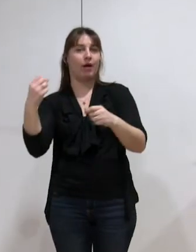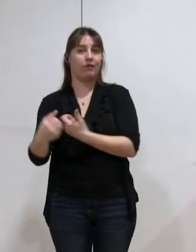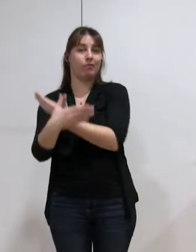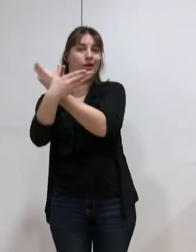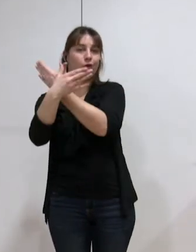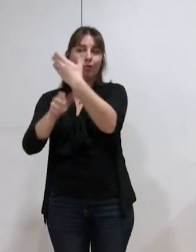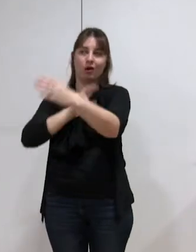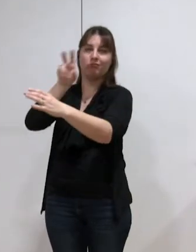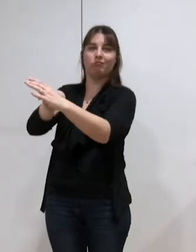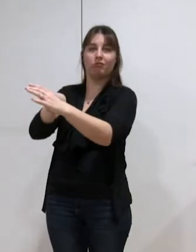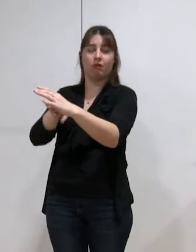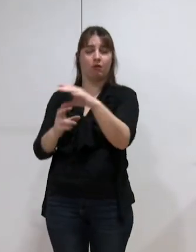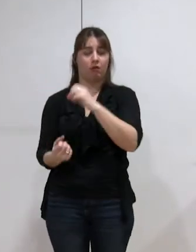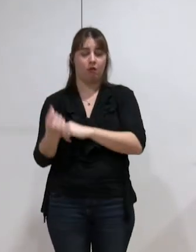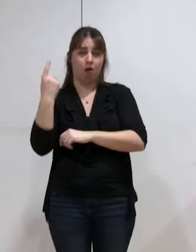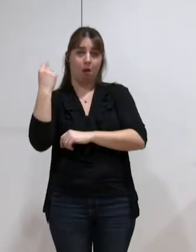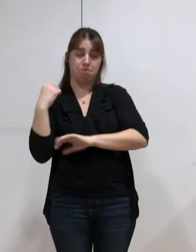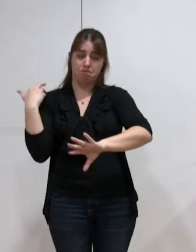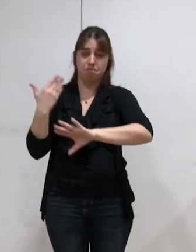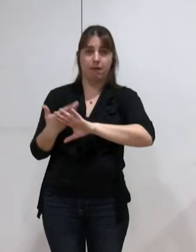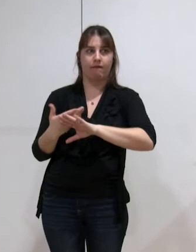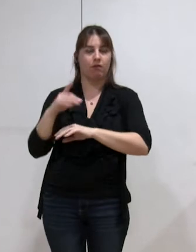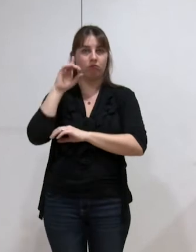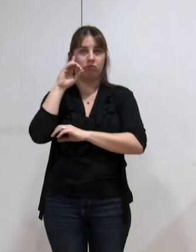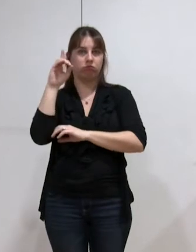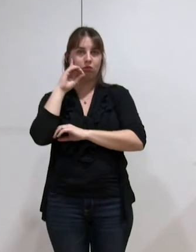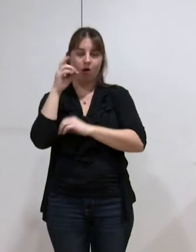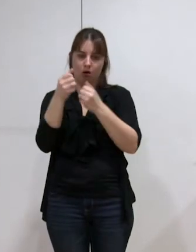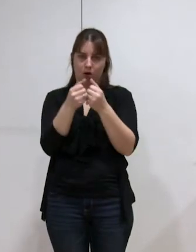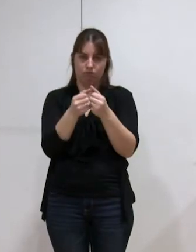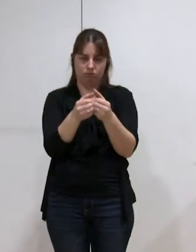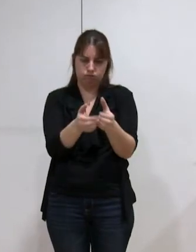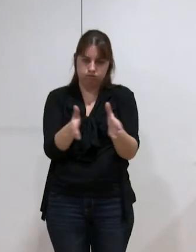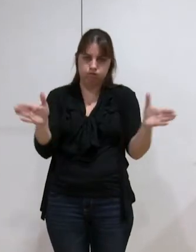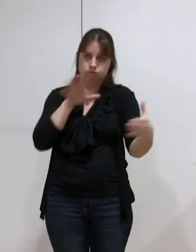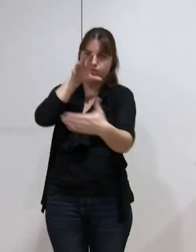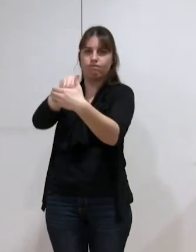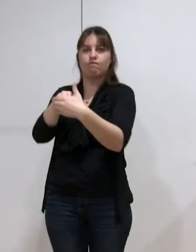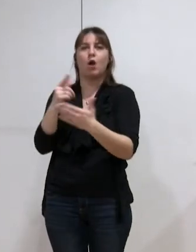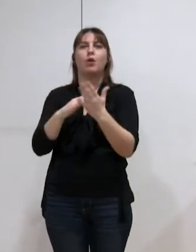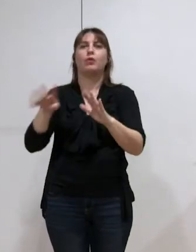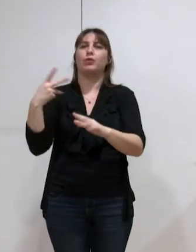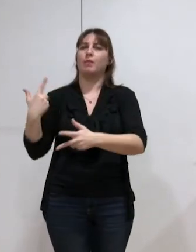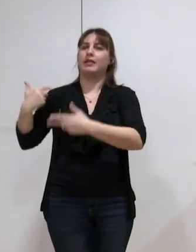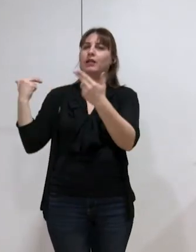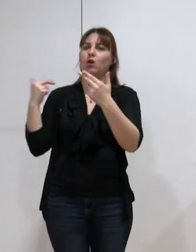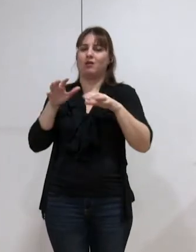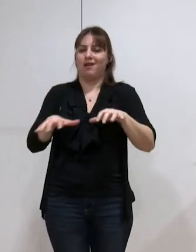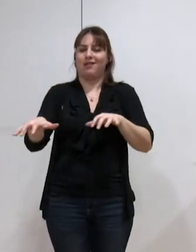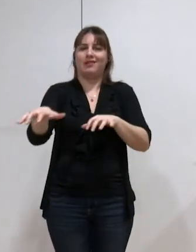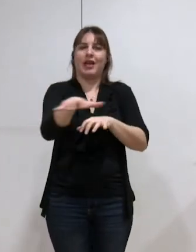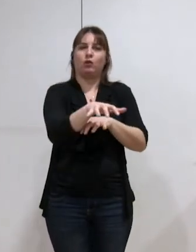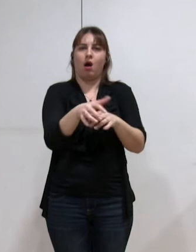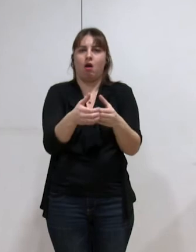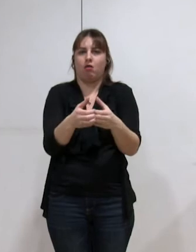est venu extrêmement rapidement après un élargissement très important en 2014 du territoire de la communauté